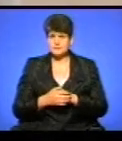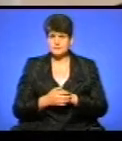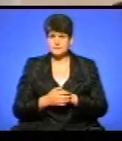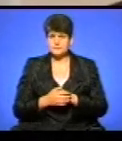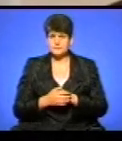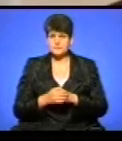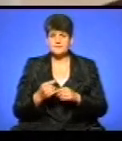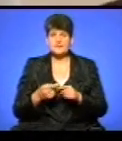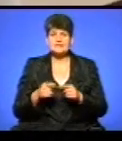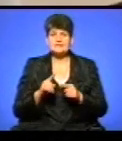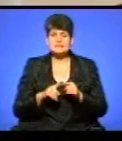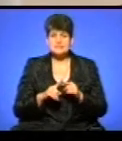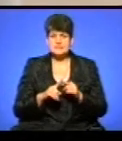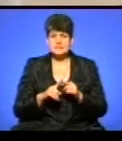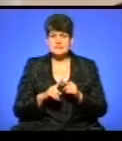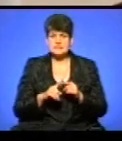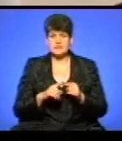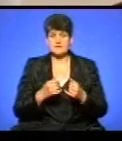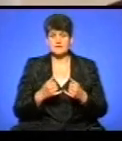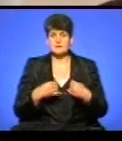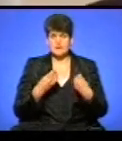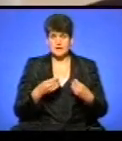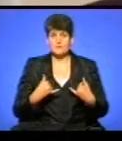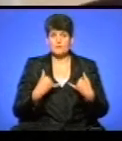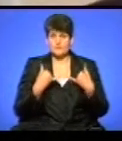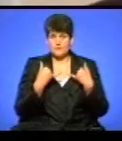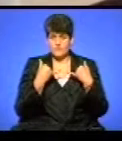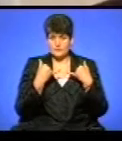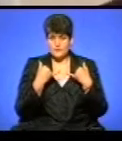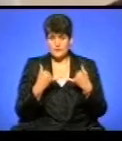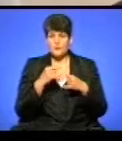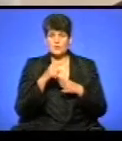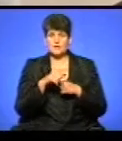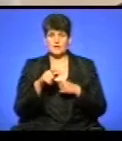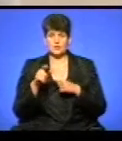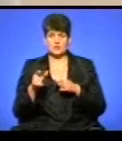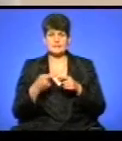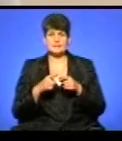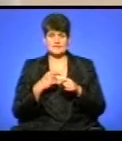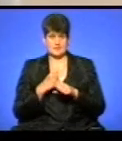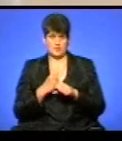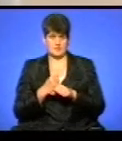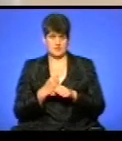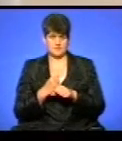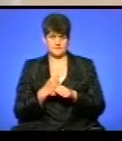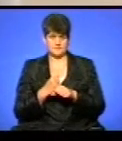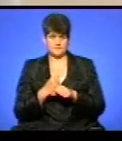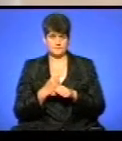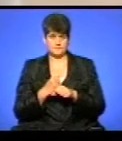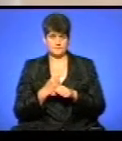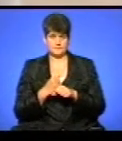Це викликає повагу і шану тих людей, які це робили, але